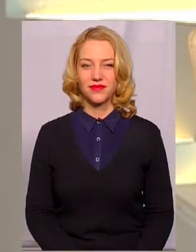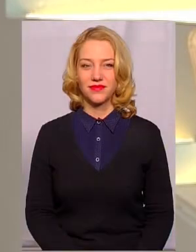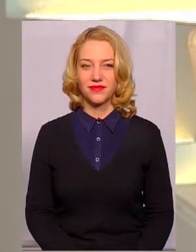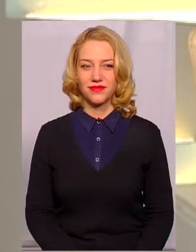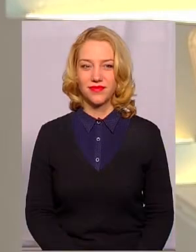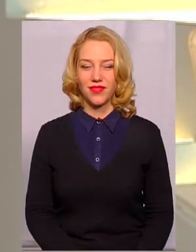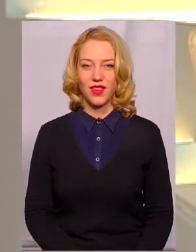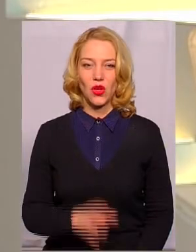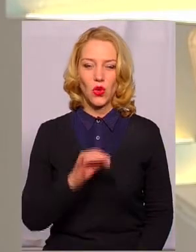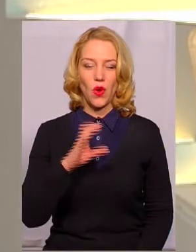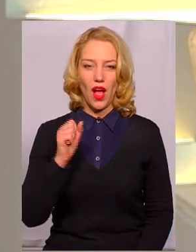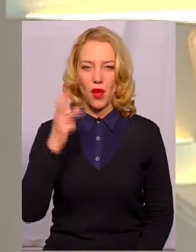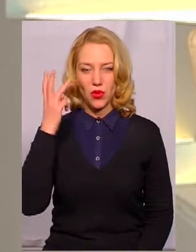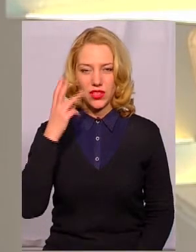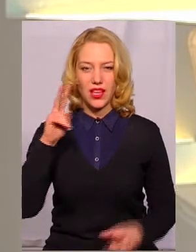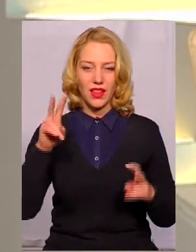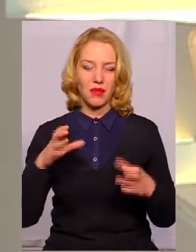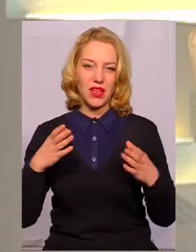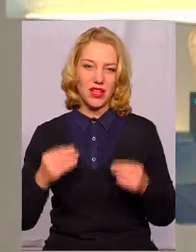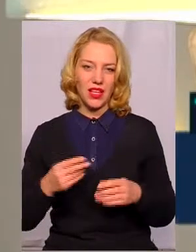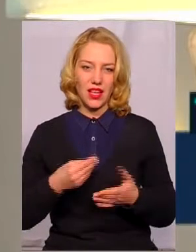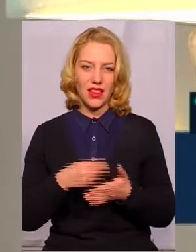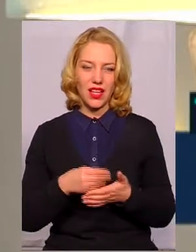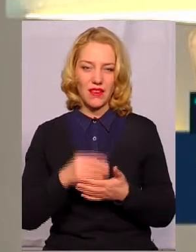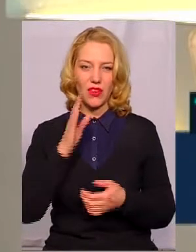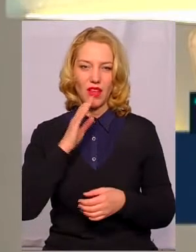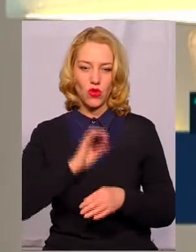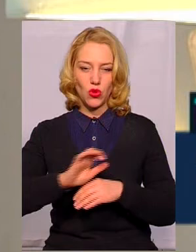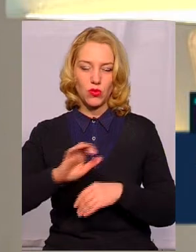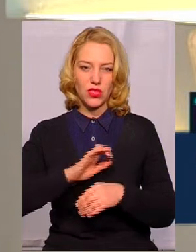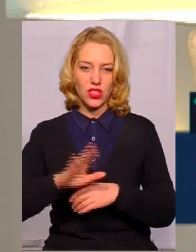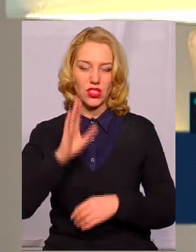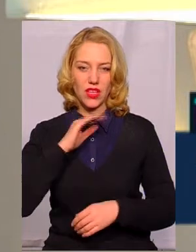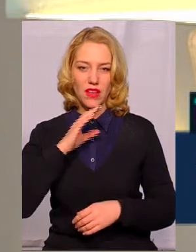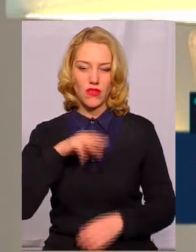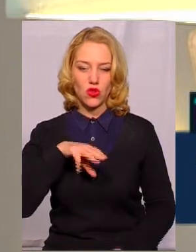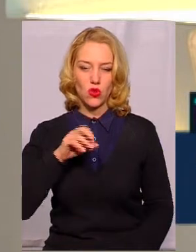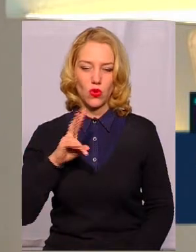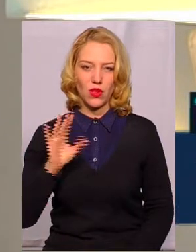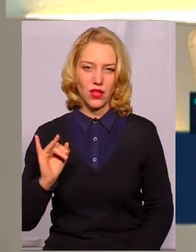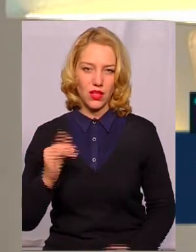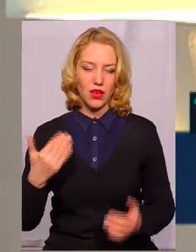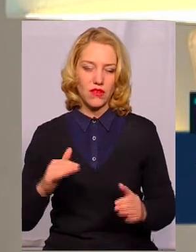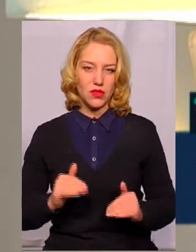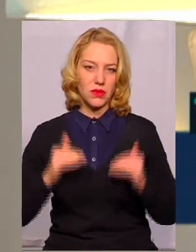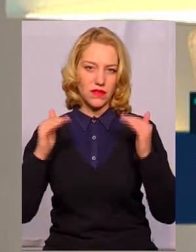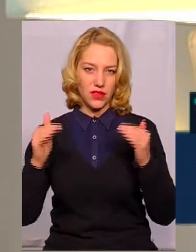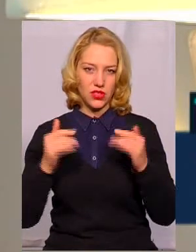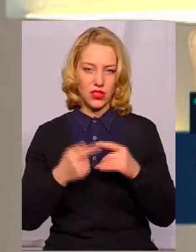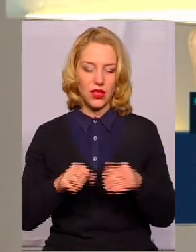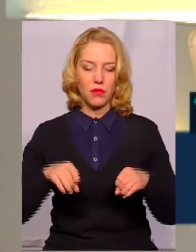На ЮАй Поділля тема дня. Тарифи на водопостачання та водовідведення підвищилися.